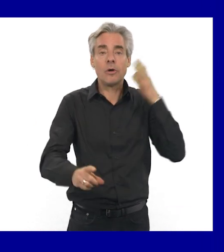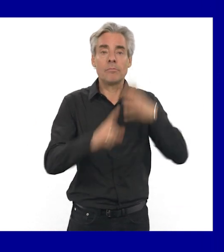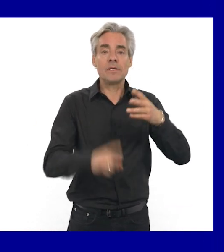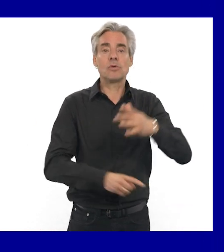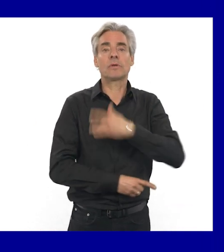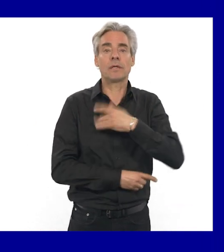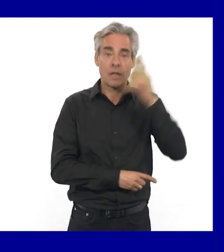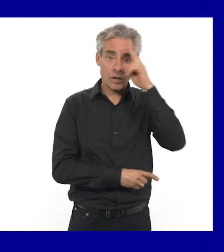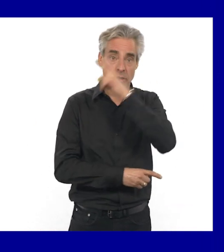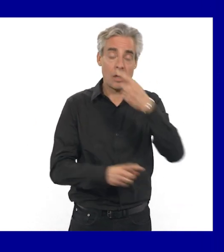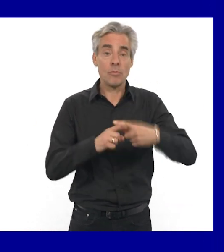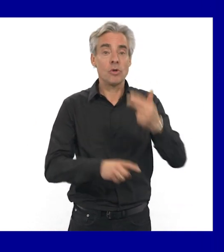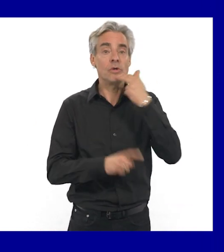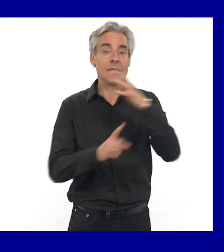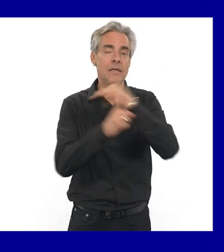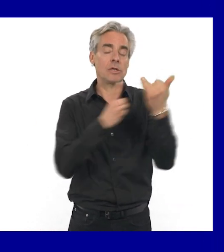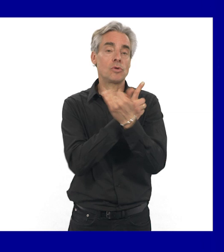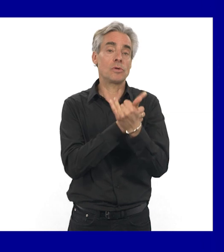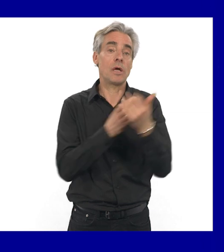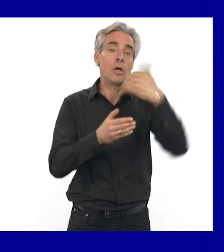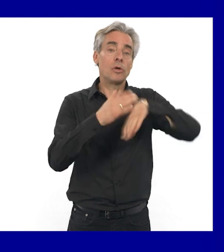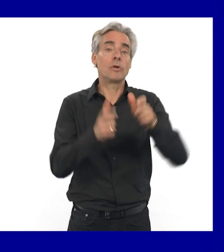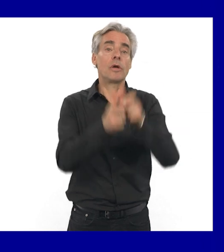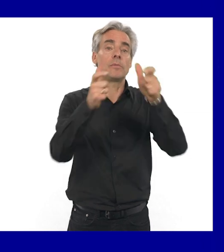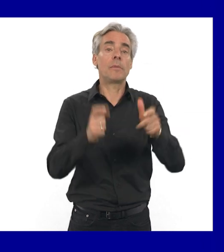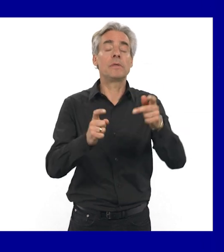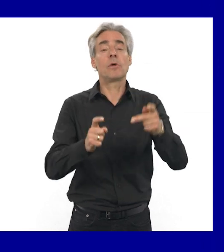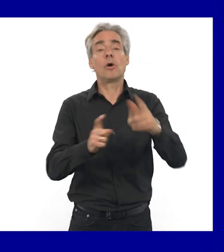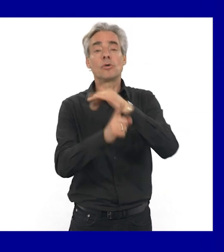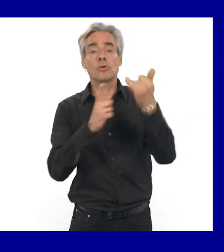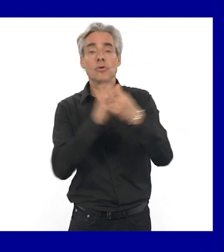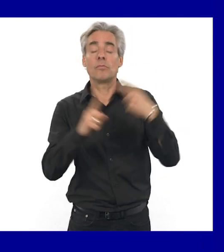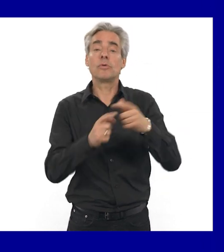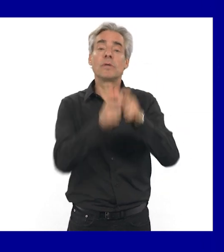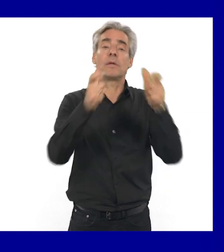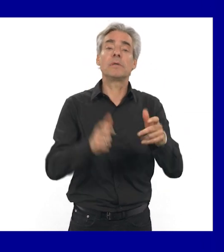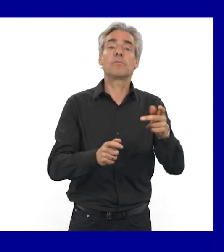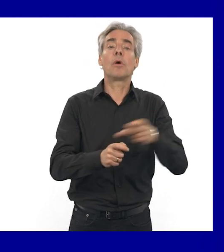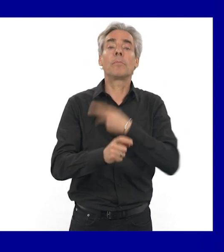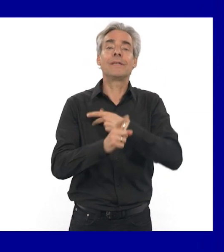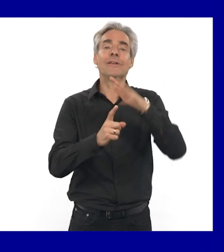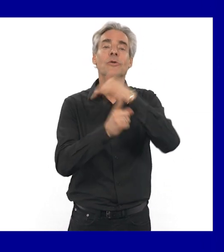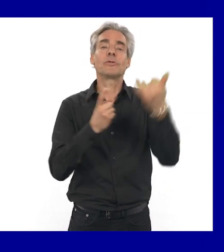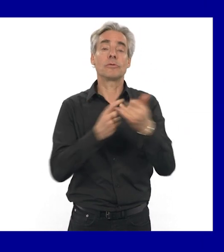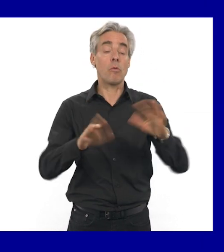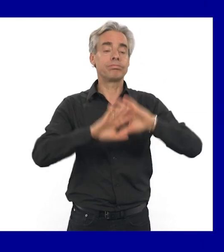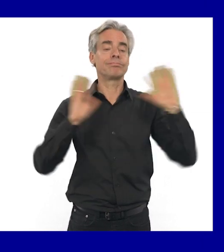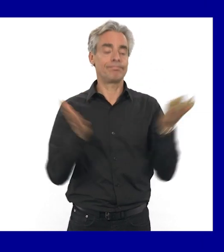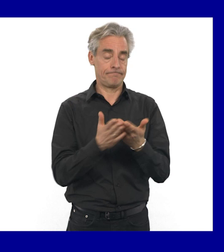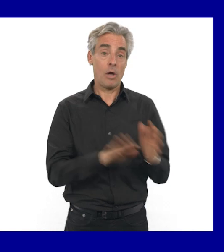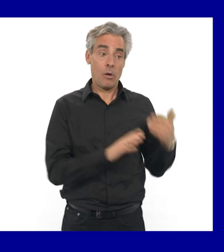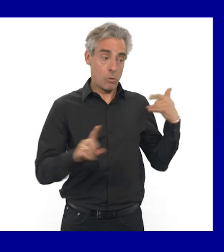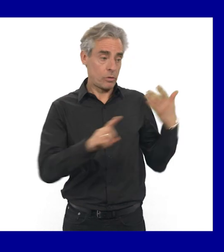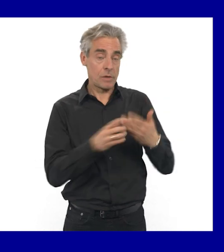'intérêt général et d'utilité sociale des établissements sociaux et médico-sociaux. Dans ce contexte, je souhaite